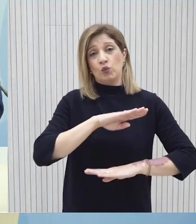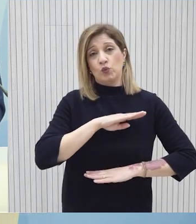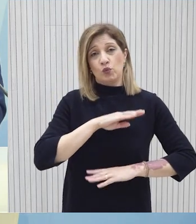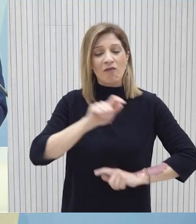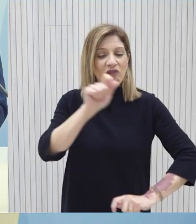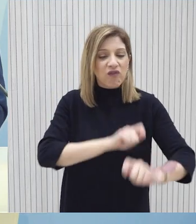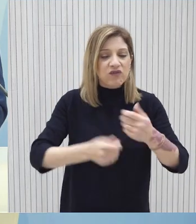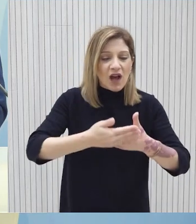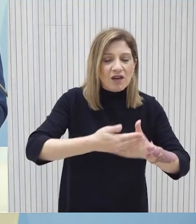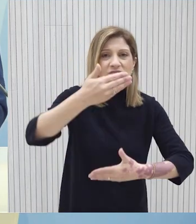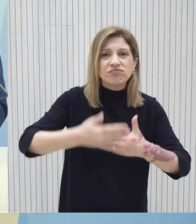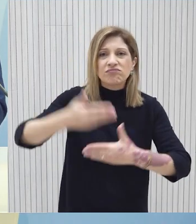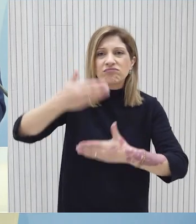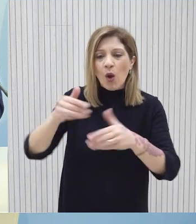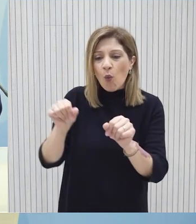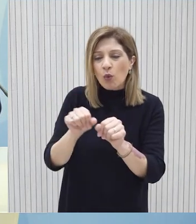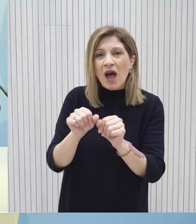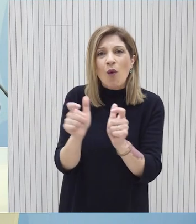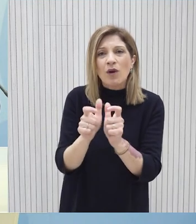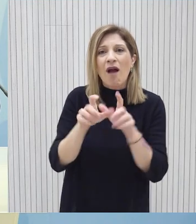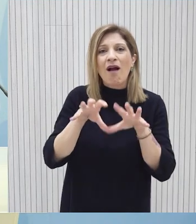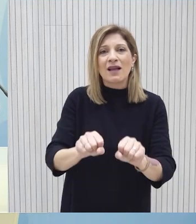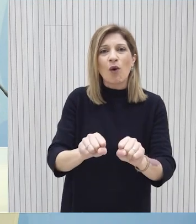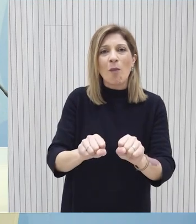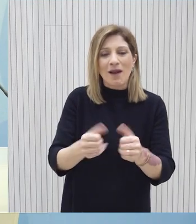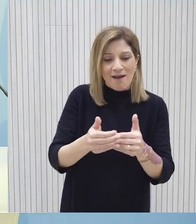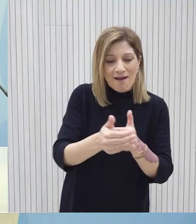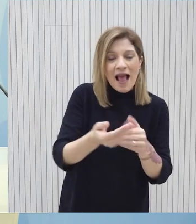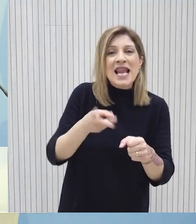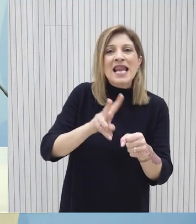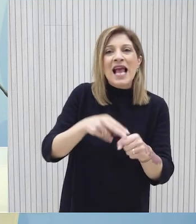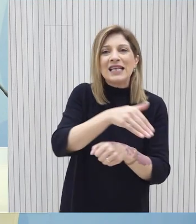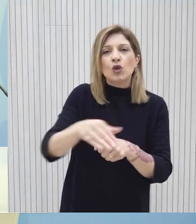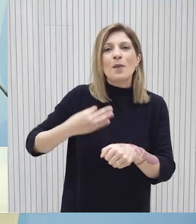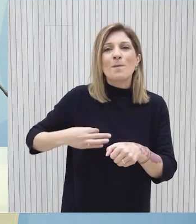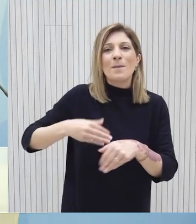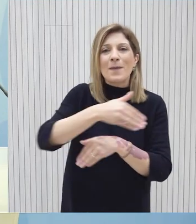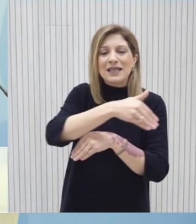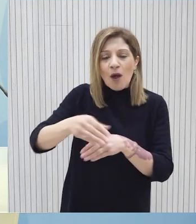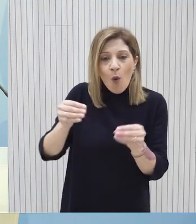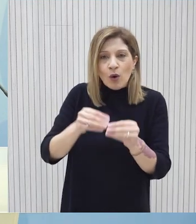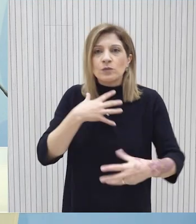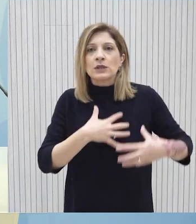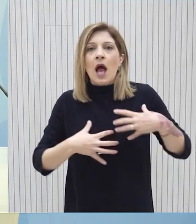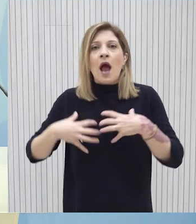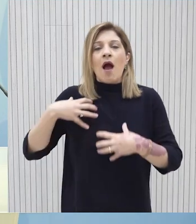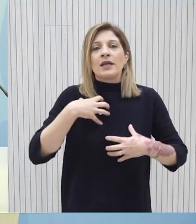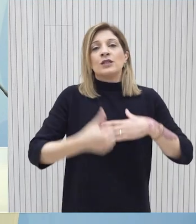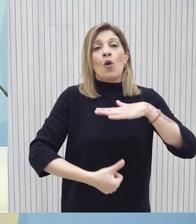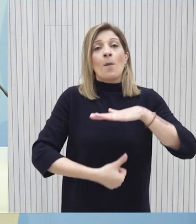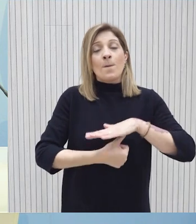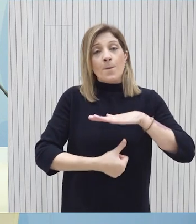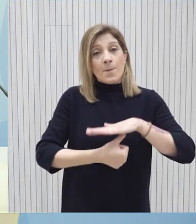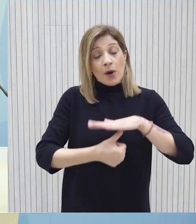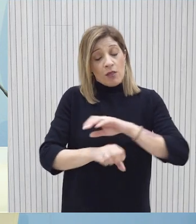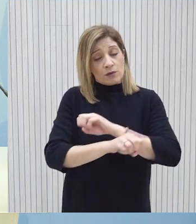οχυρωματικών έργων εντός και πλησίων της νεκρής ζώνης που προκαλούν ανησυχία και αβεβαιότητα στους δημότες τους Ο Πρόεδρος της Δημοκρατίας